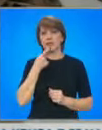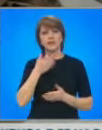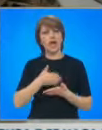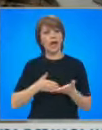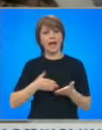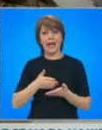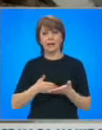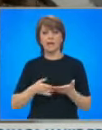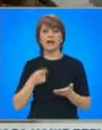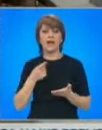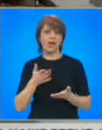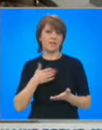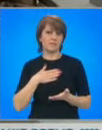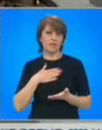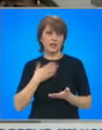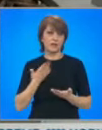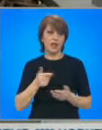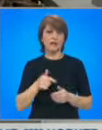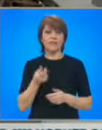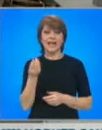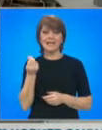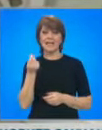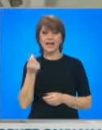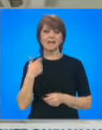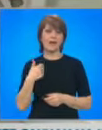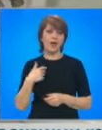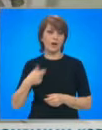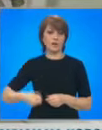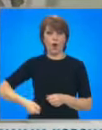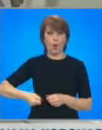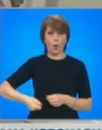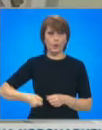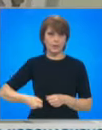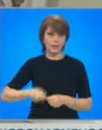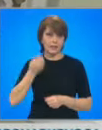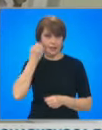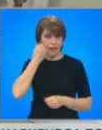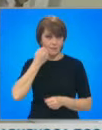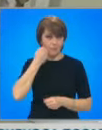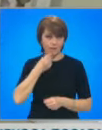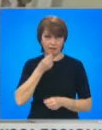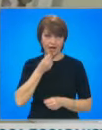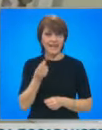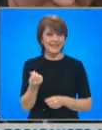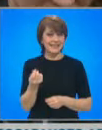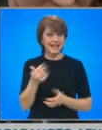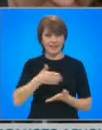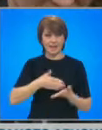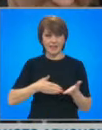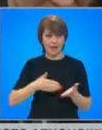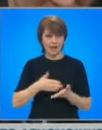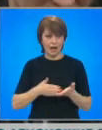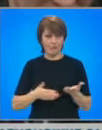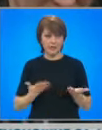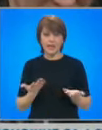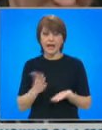хлябът е част от традициите ни, а цената му е елемент от малката потребителска кошница. От цената на хляба, как се